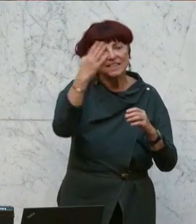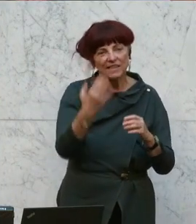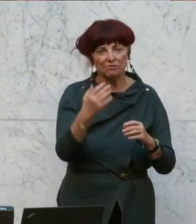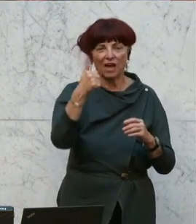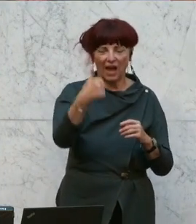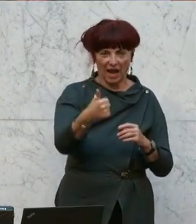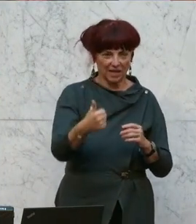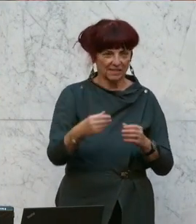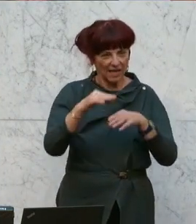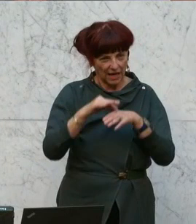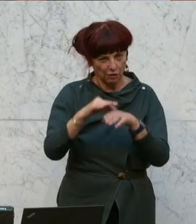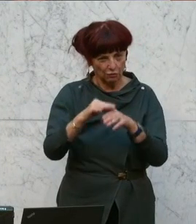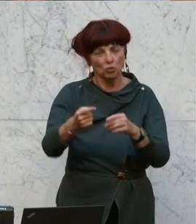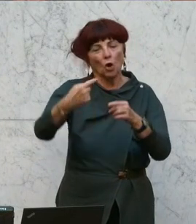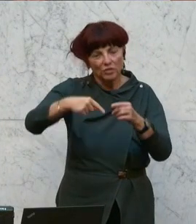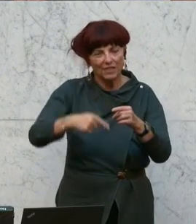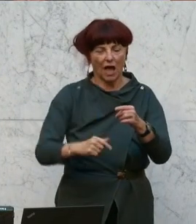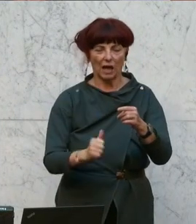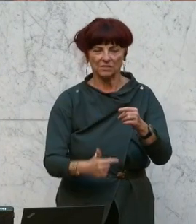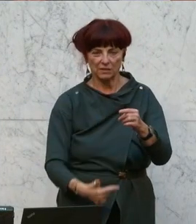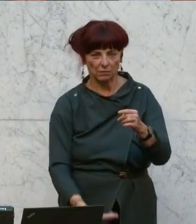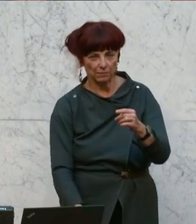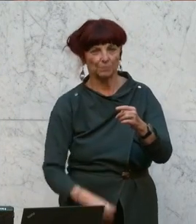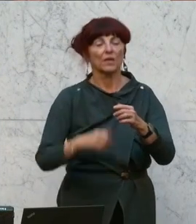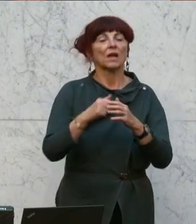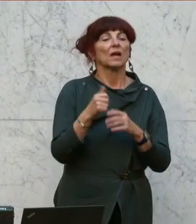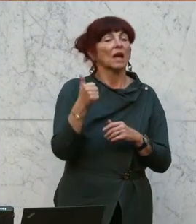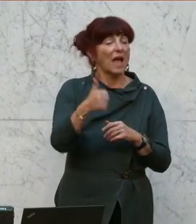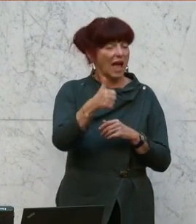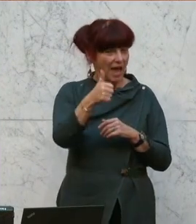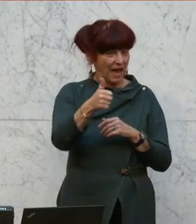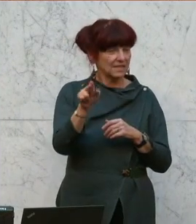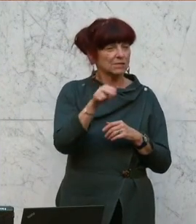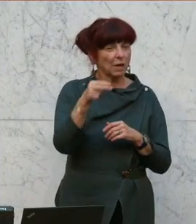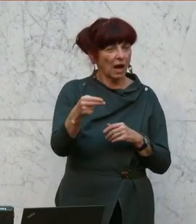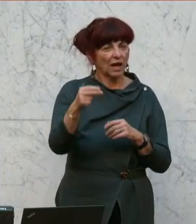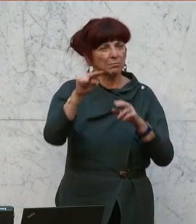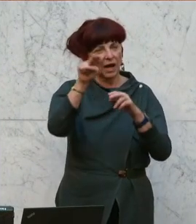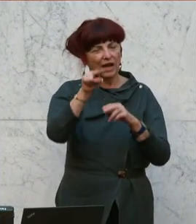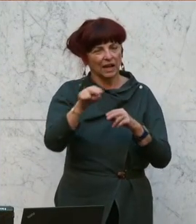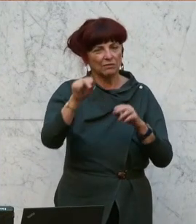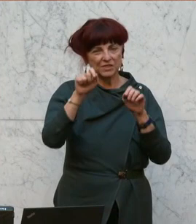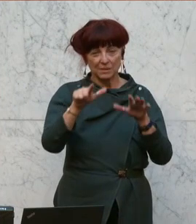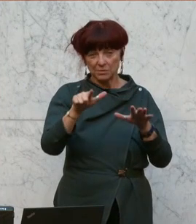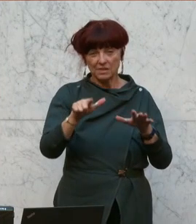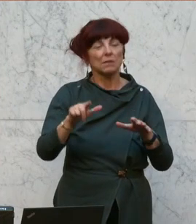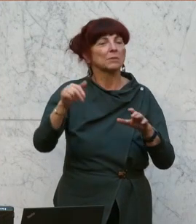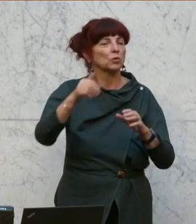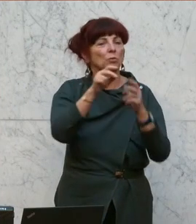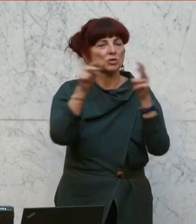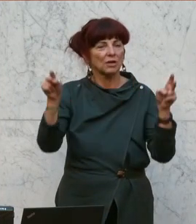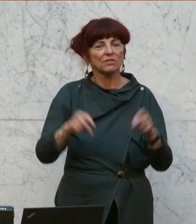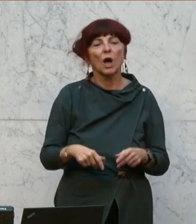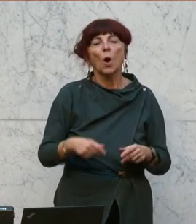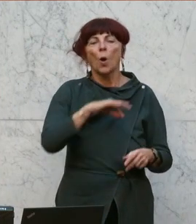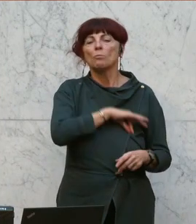nachfolgenden Ziffern werden entsprechend umnummeriert. 1 § 17 samt Überschrift lautet, Provision